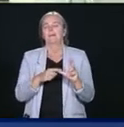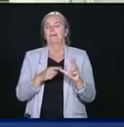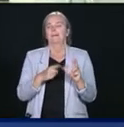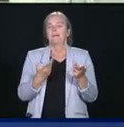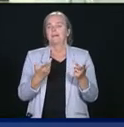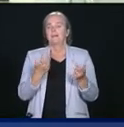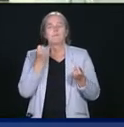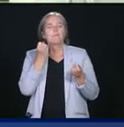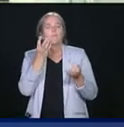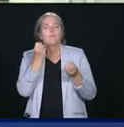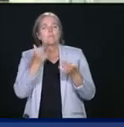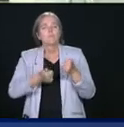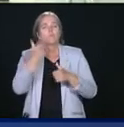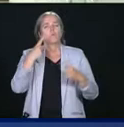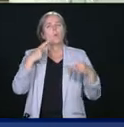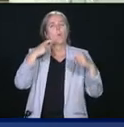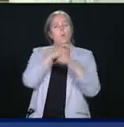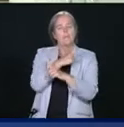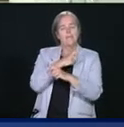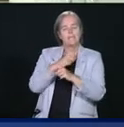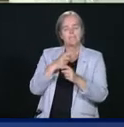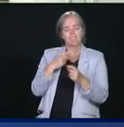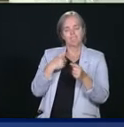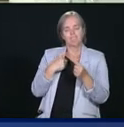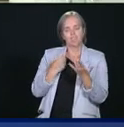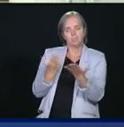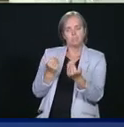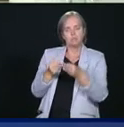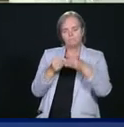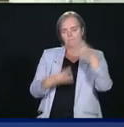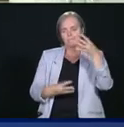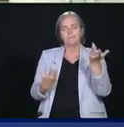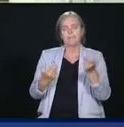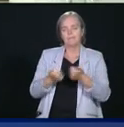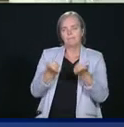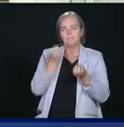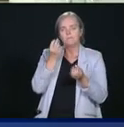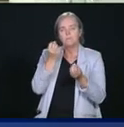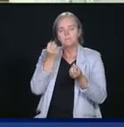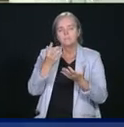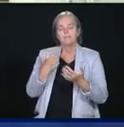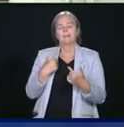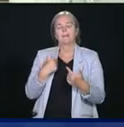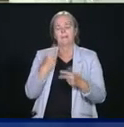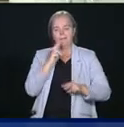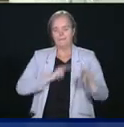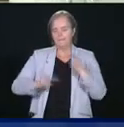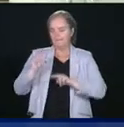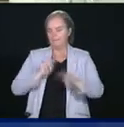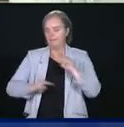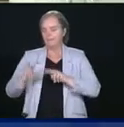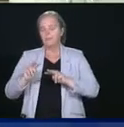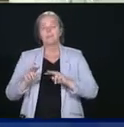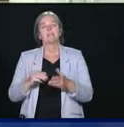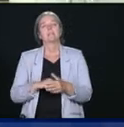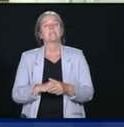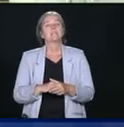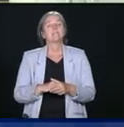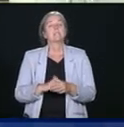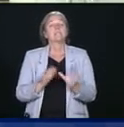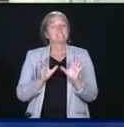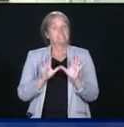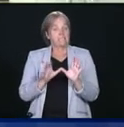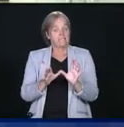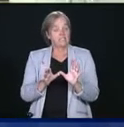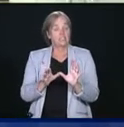données encore plus complexes. Nous devons colliger ces données et cela fait partie de la stratégie dont nous avons